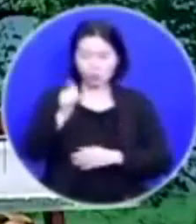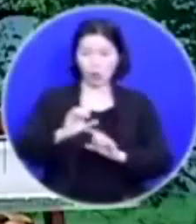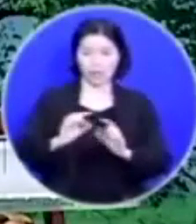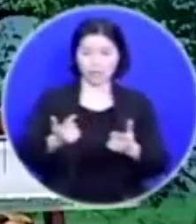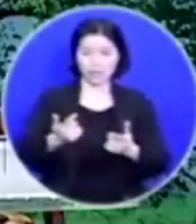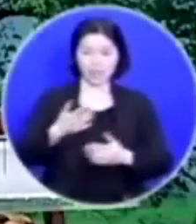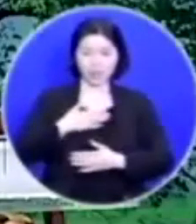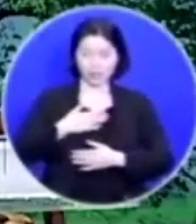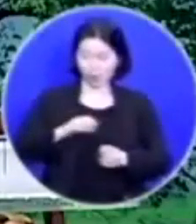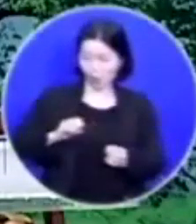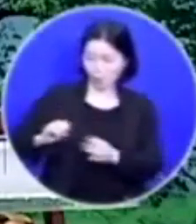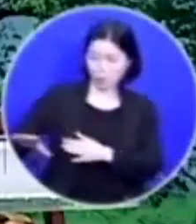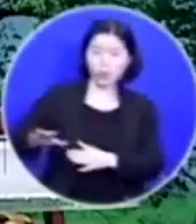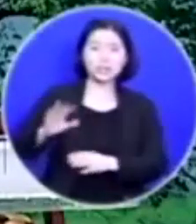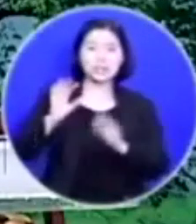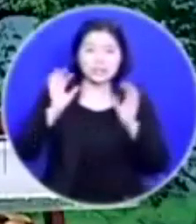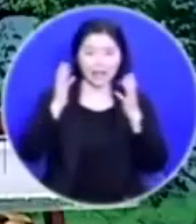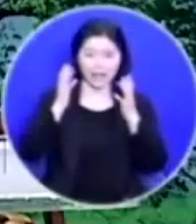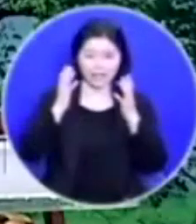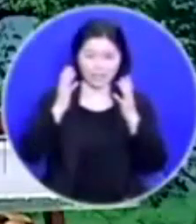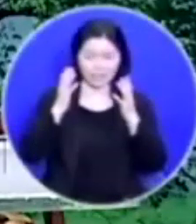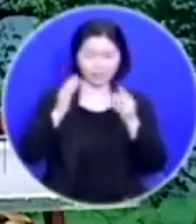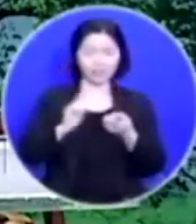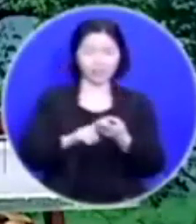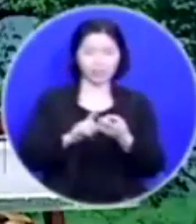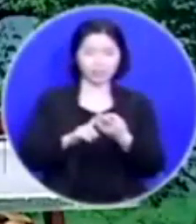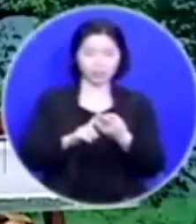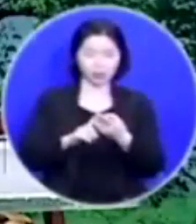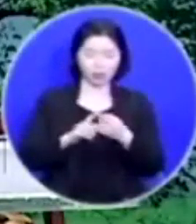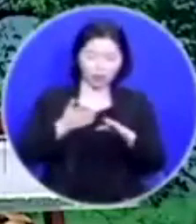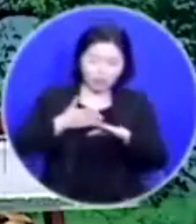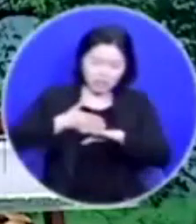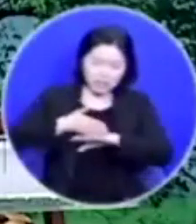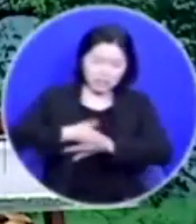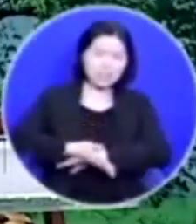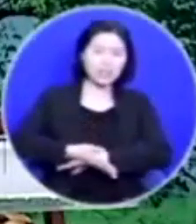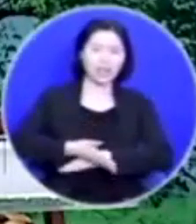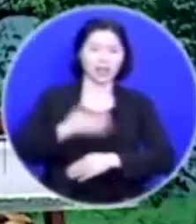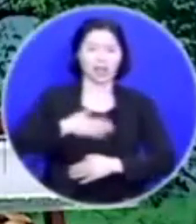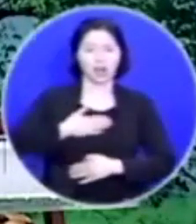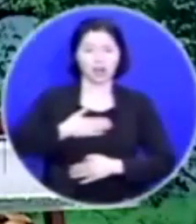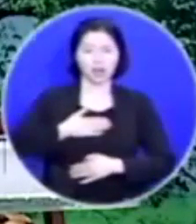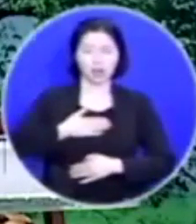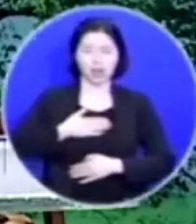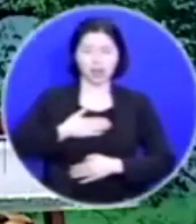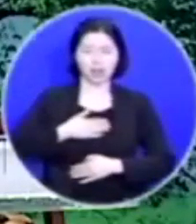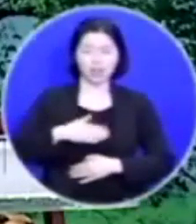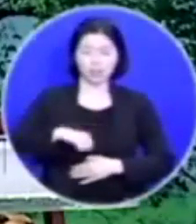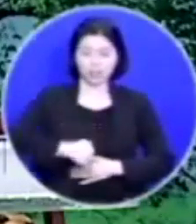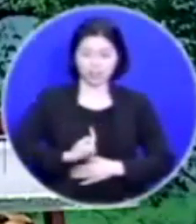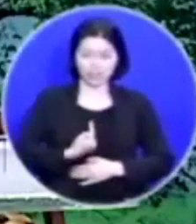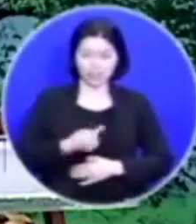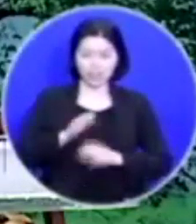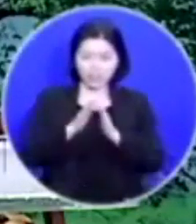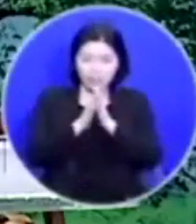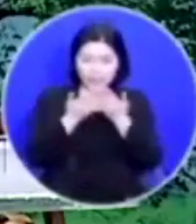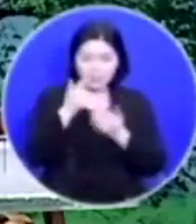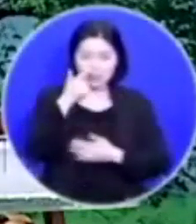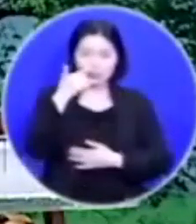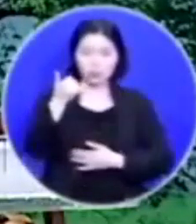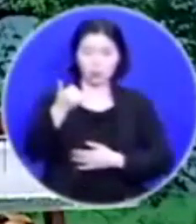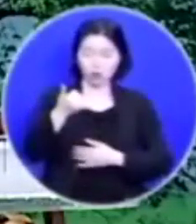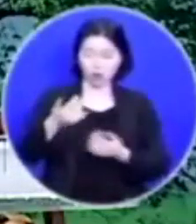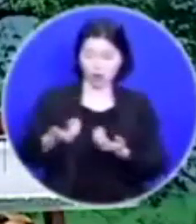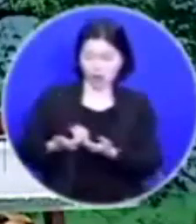업둥이였었다는 사실을 느껴서 깨달은 겁니다 그래서 자기에게 친부모가 따로 있다는